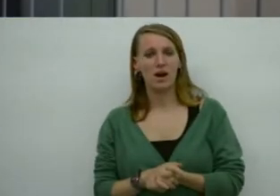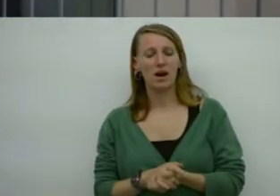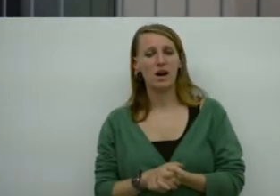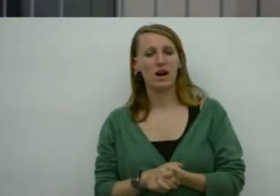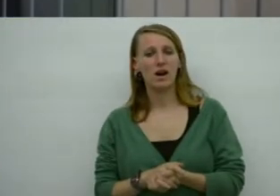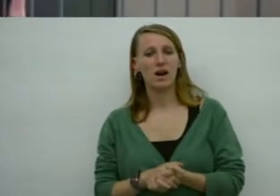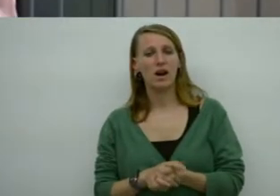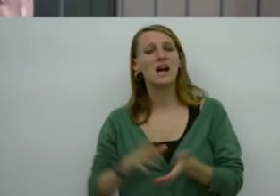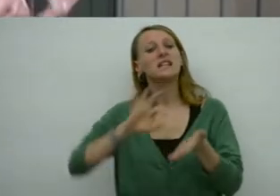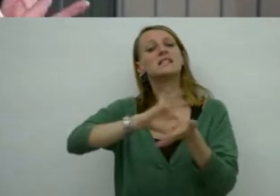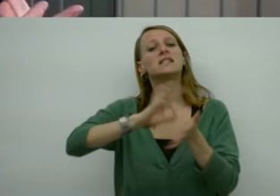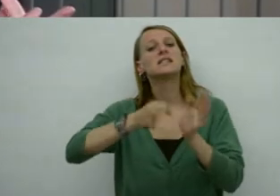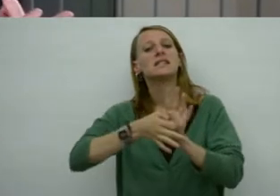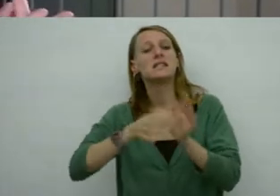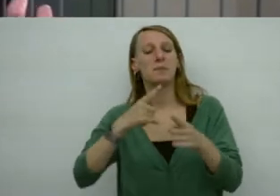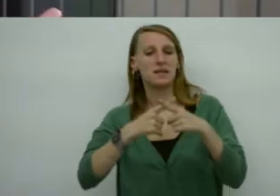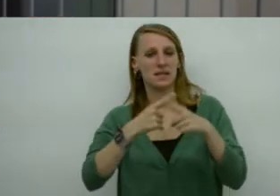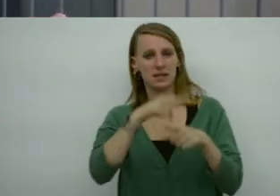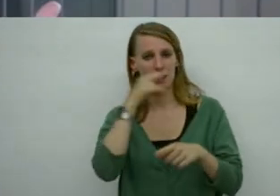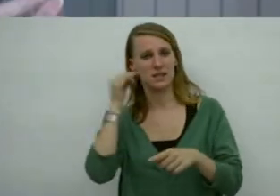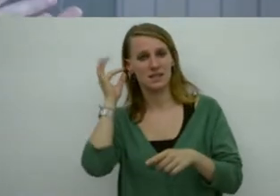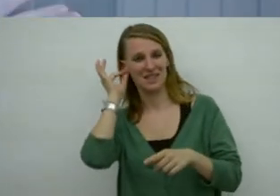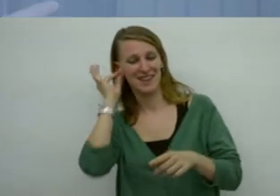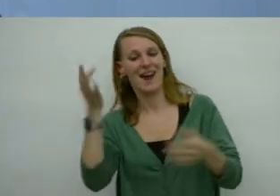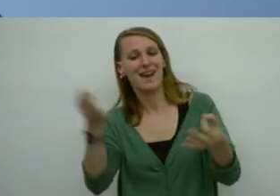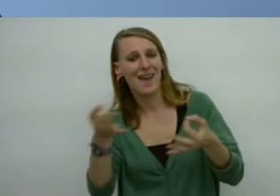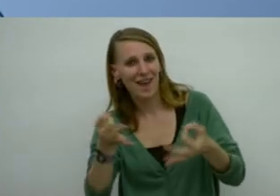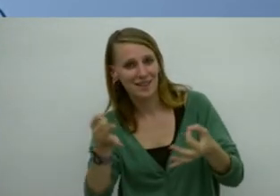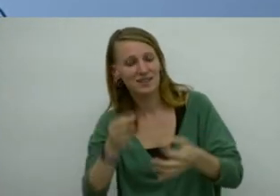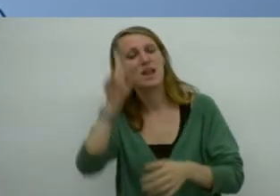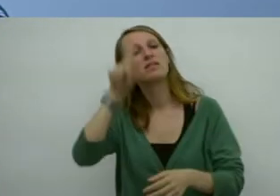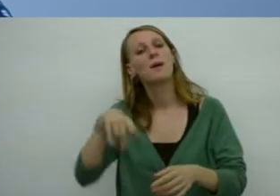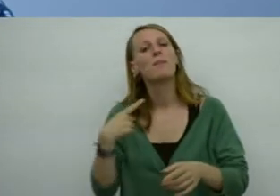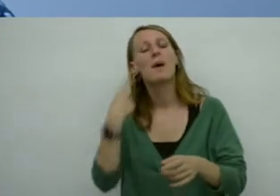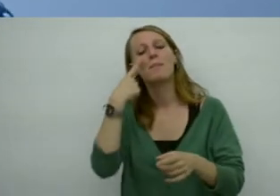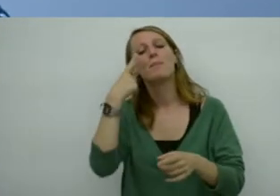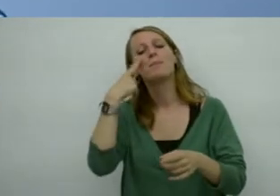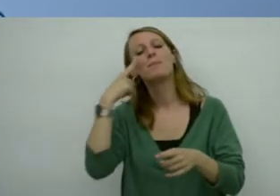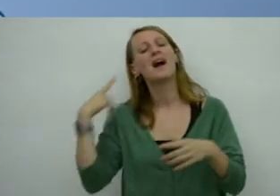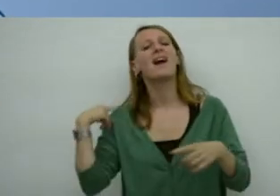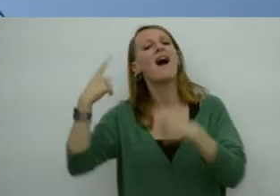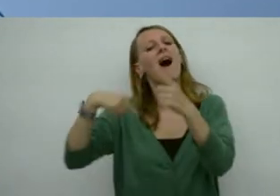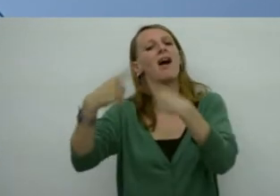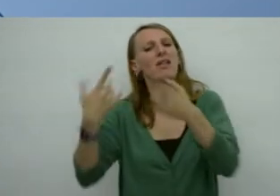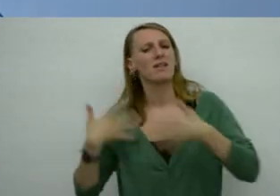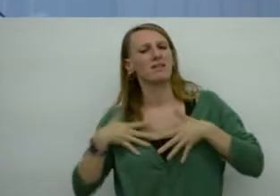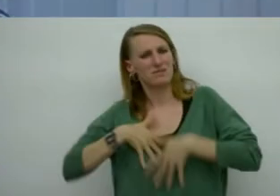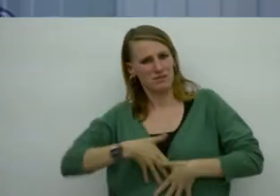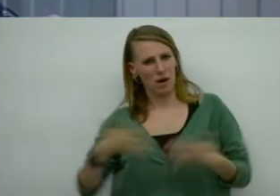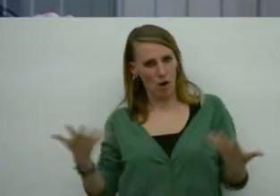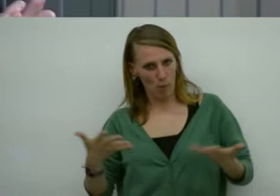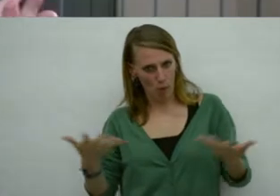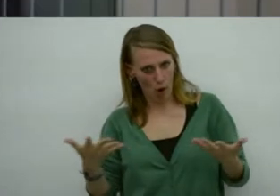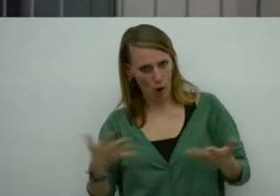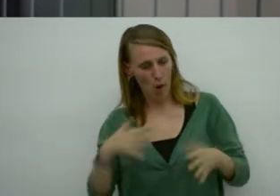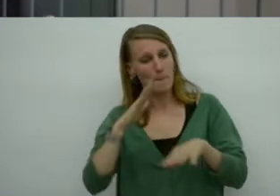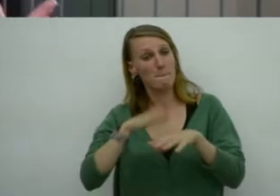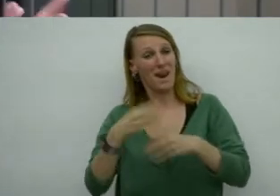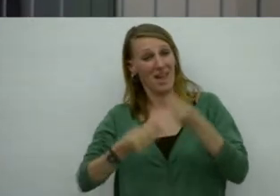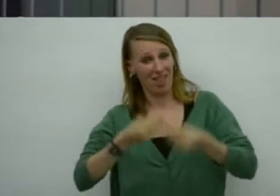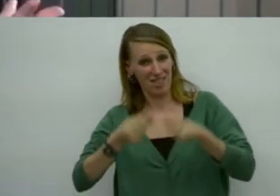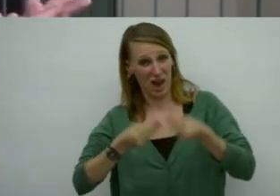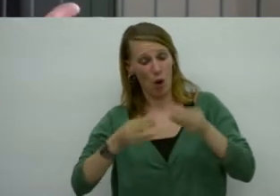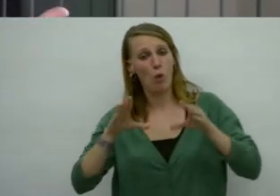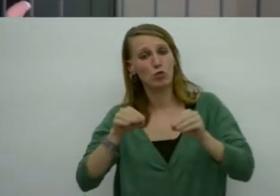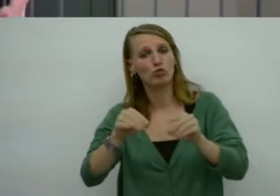el que és el sistema sexe gènere i veure fins a quin punt està inmiscuit en el nostre dia a dia. Llavors per fer-ho utilitzo